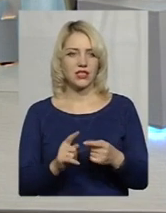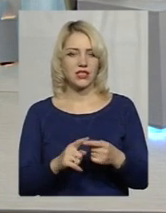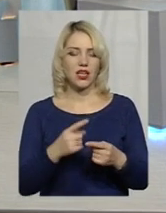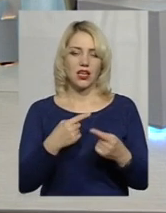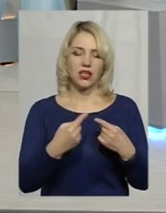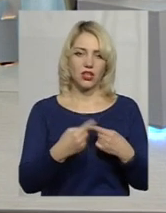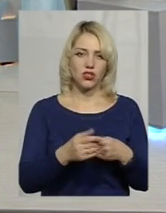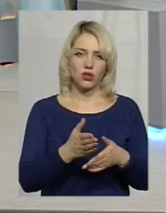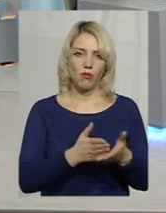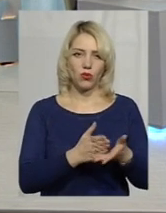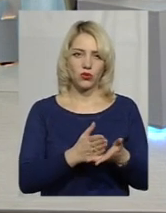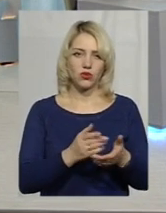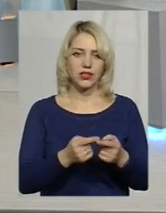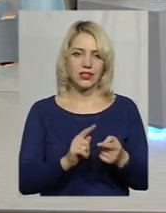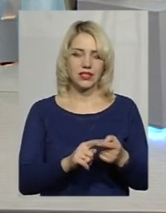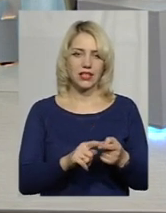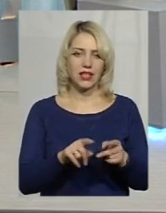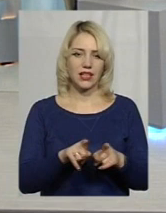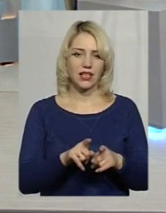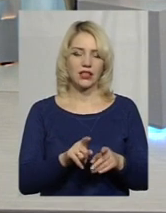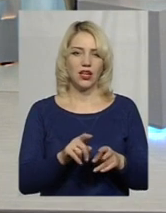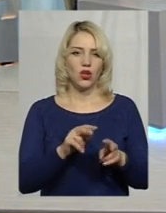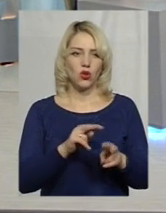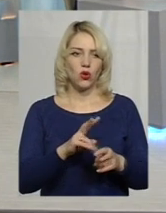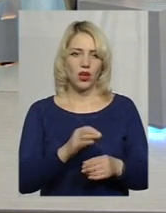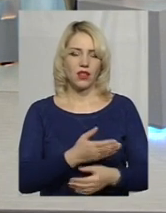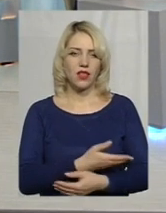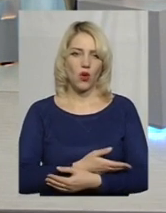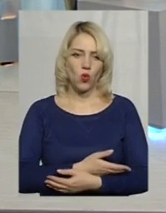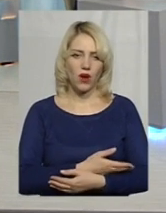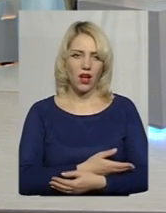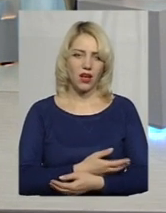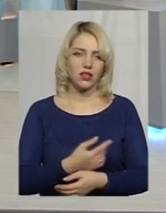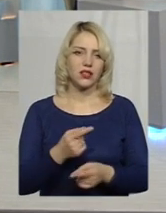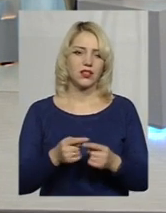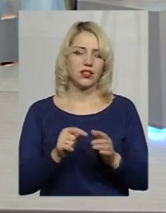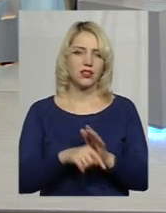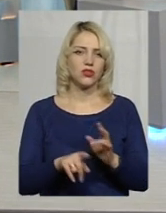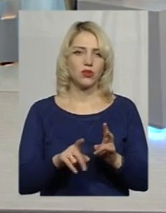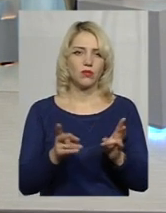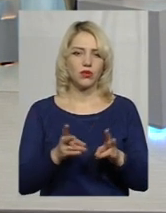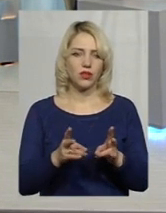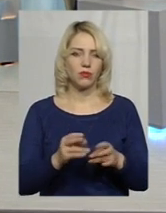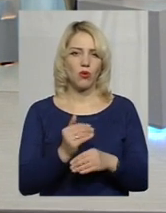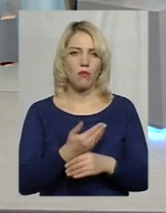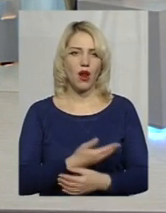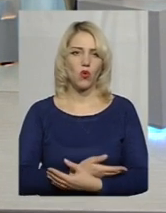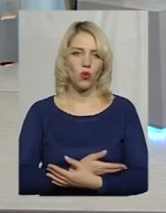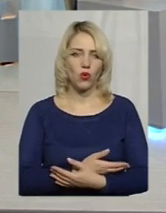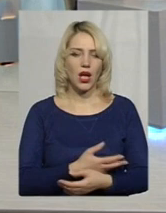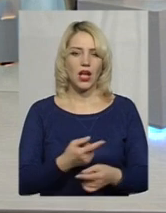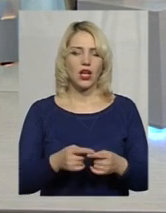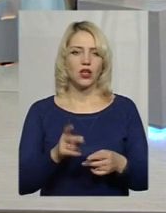послуги, тобто це такий догляд на руках, на те, що потрібно малюку, то